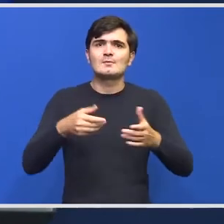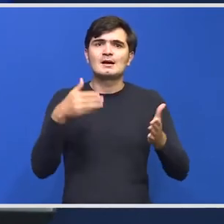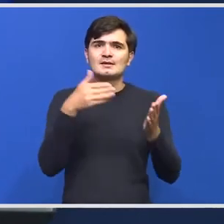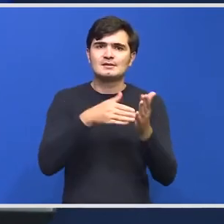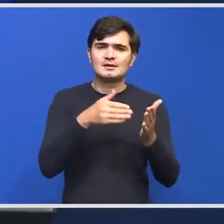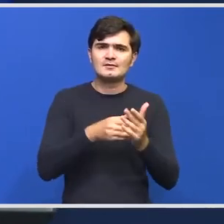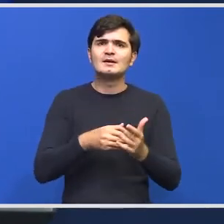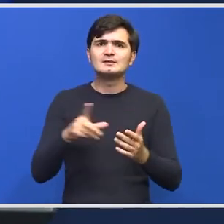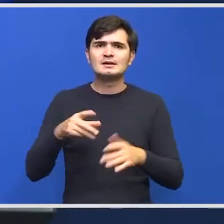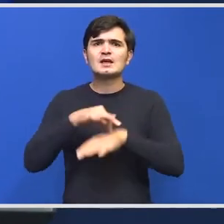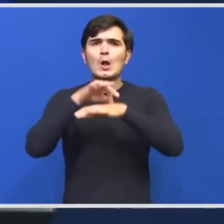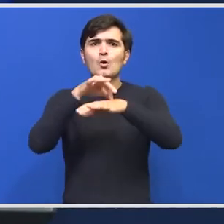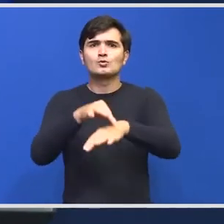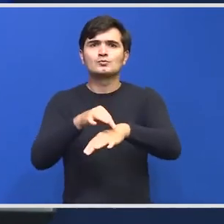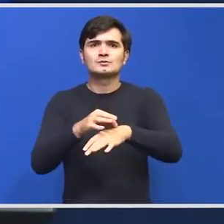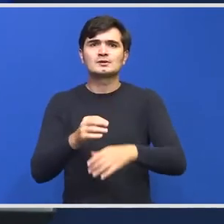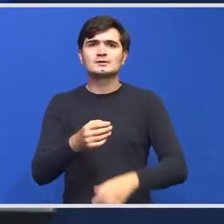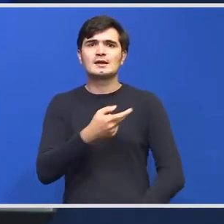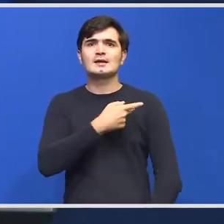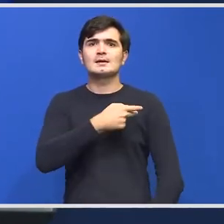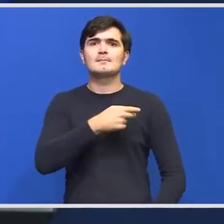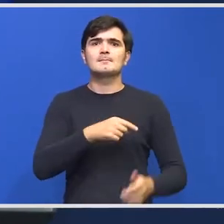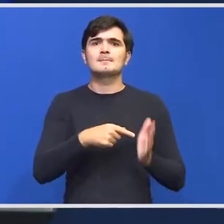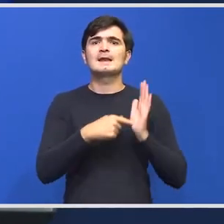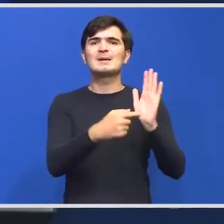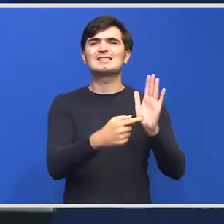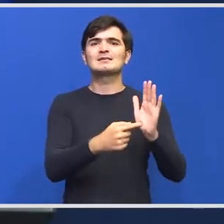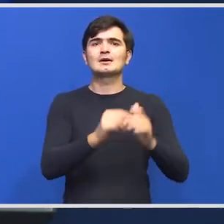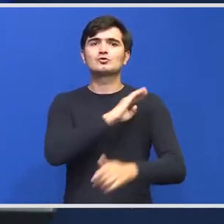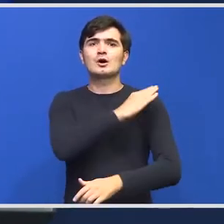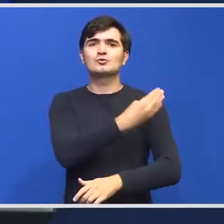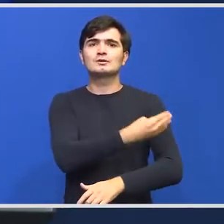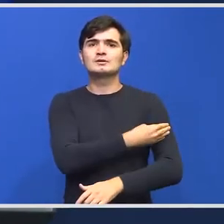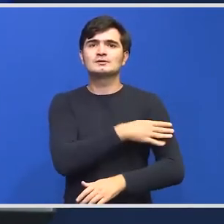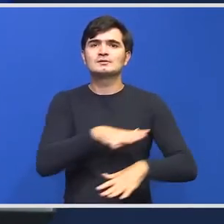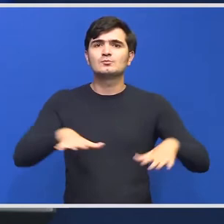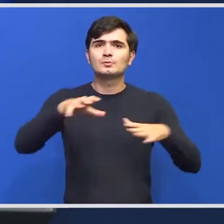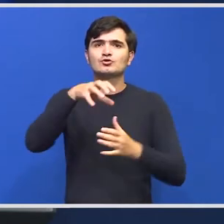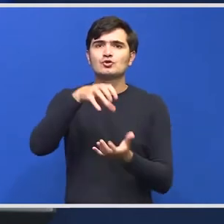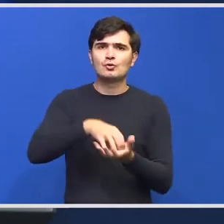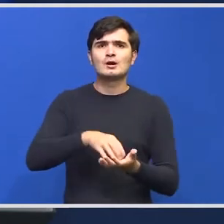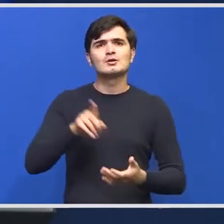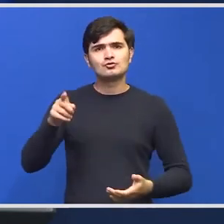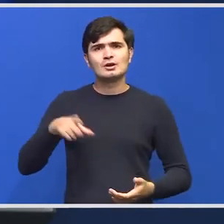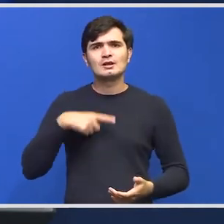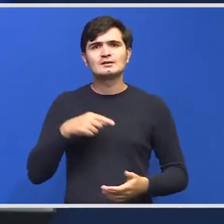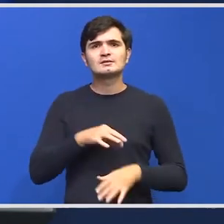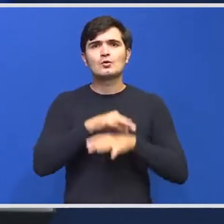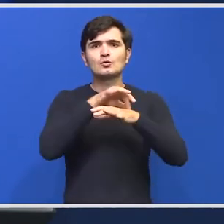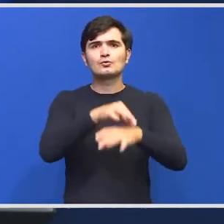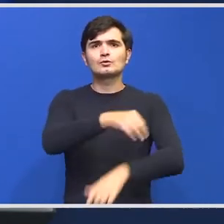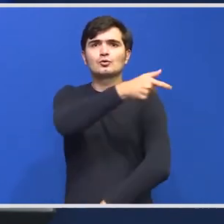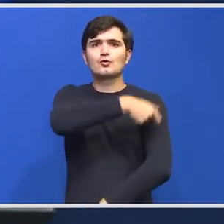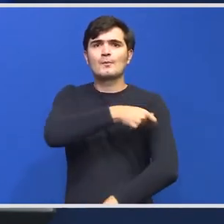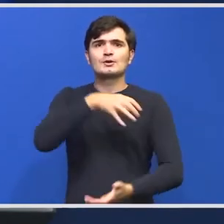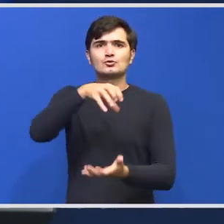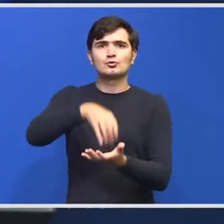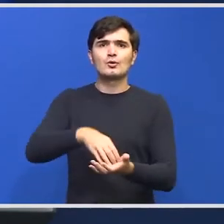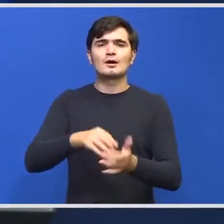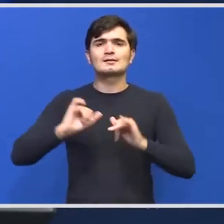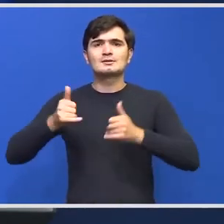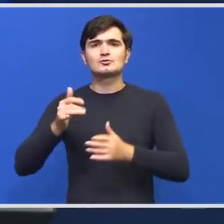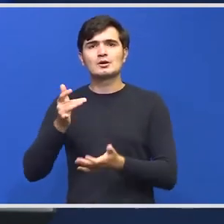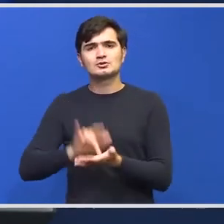intervenție este condusă de reprezentantul autorității publice locale care este și conducătorul comitetului local de situații de